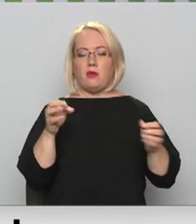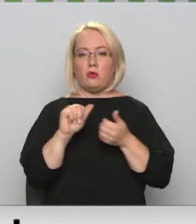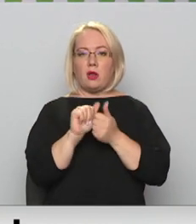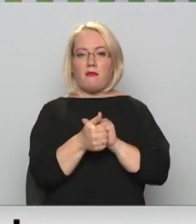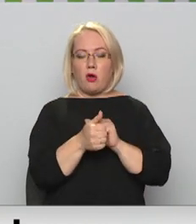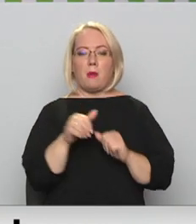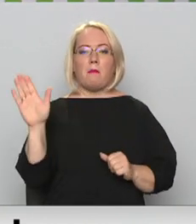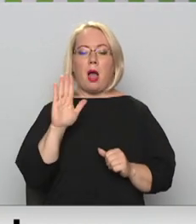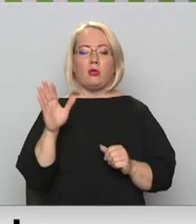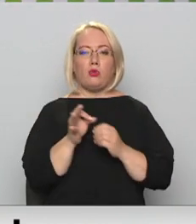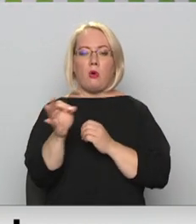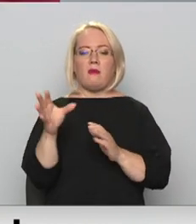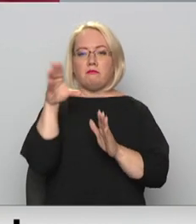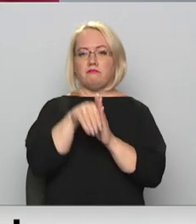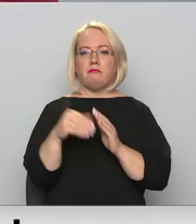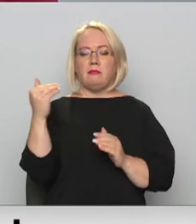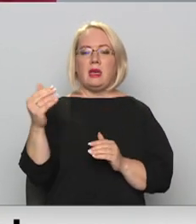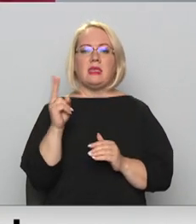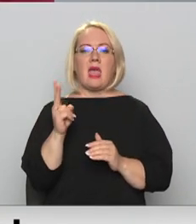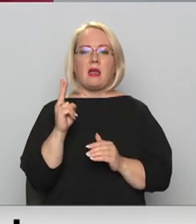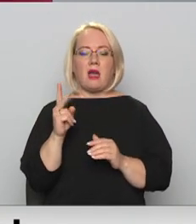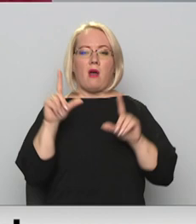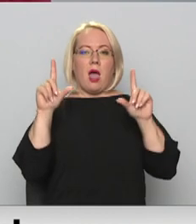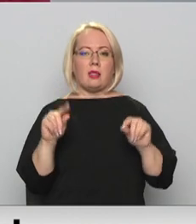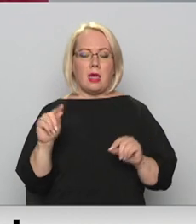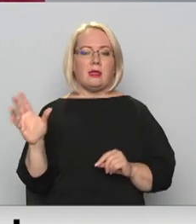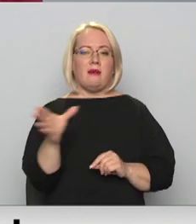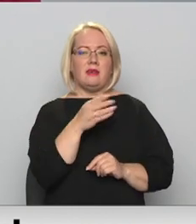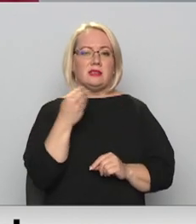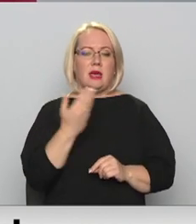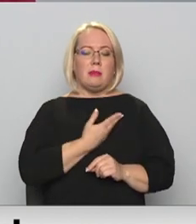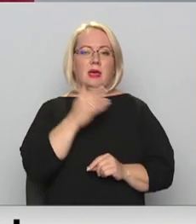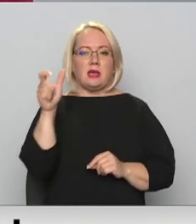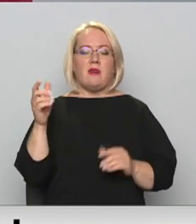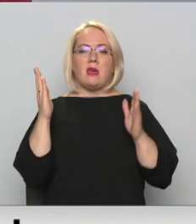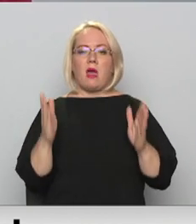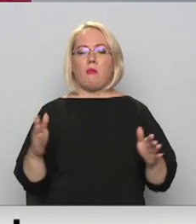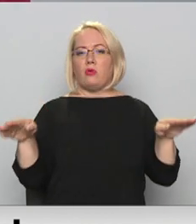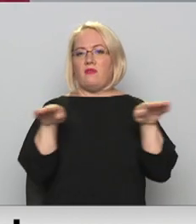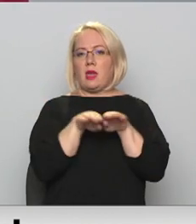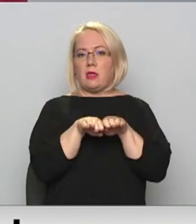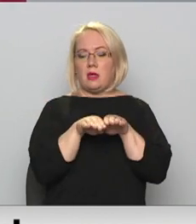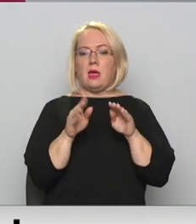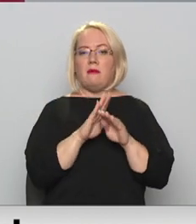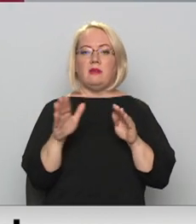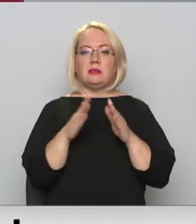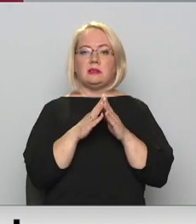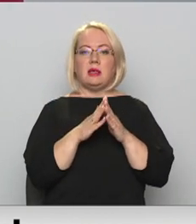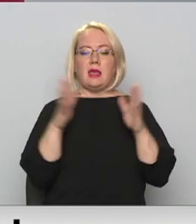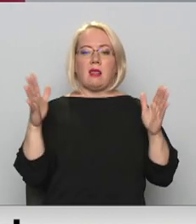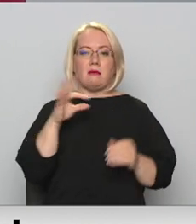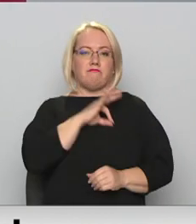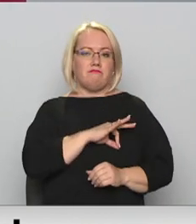Baldons novads iekļauts Čekavas novadā un arī atlaidēm visa novada iedzīvotājiem jābūt vienādā. Lielāk iekvējgam būs